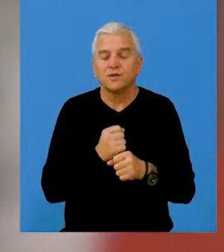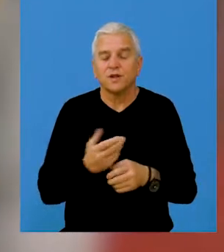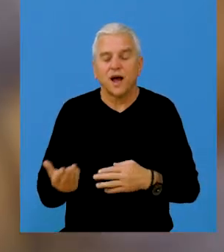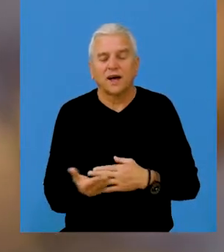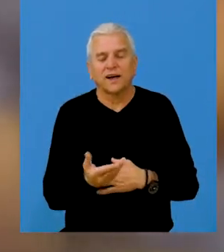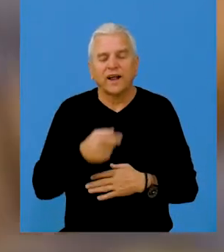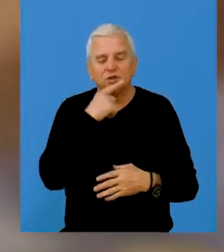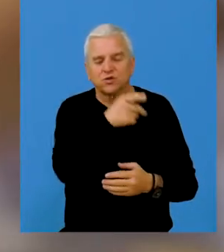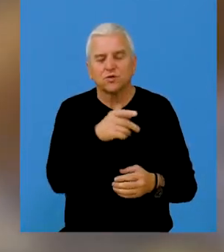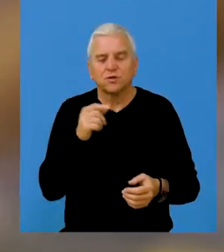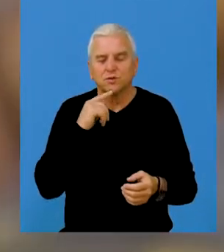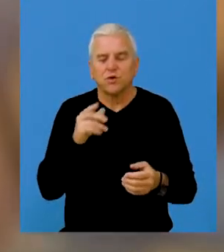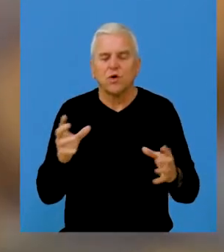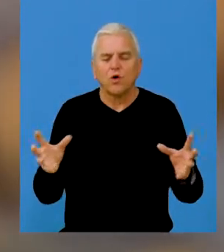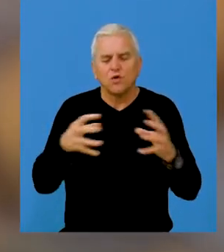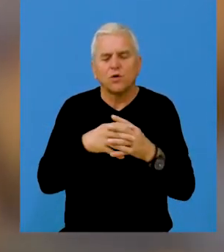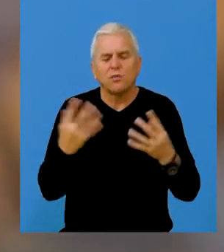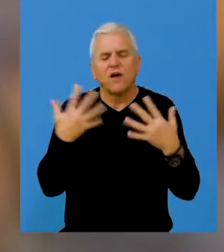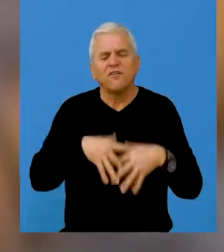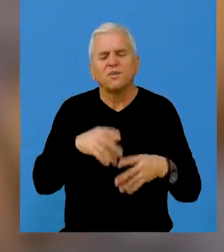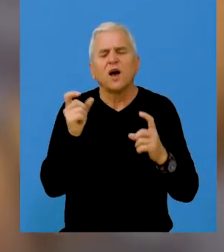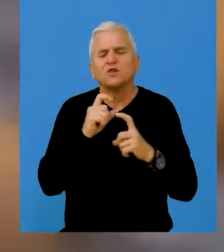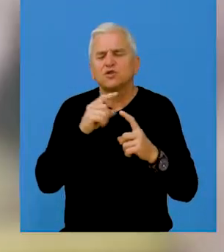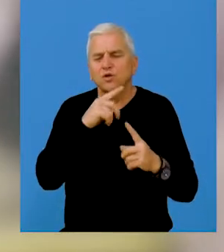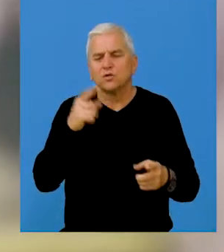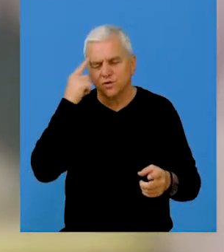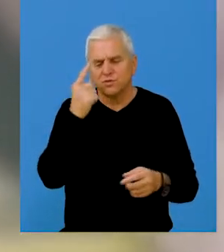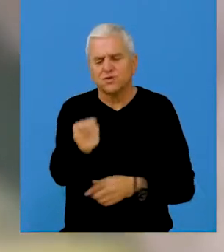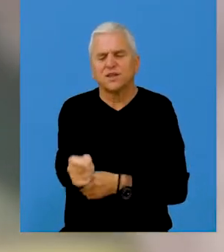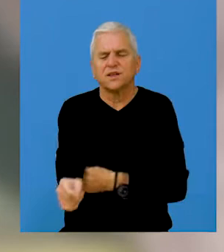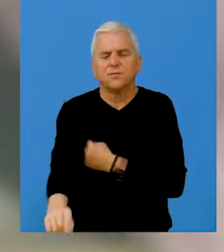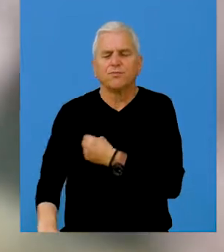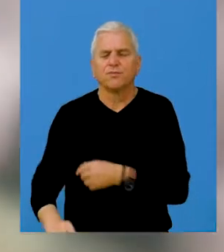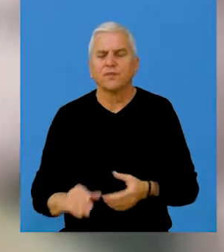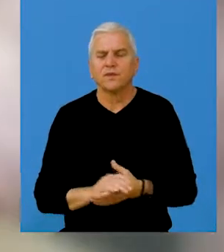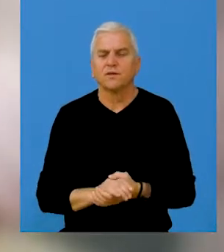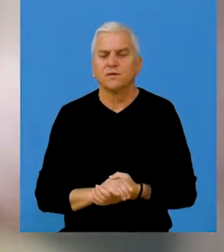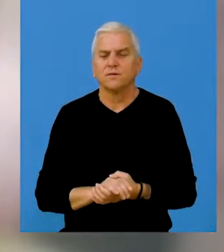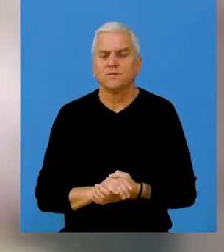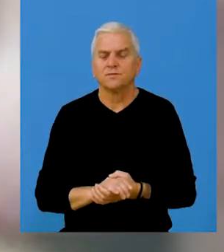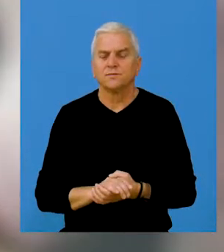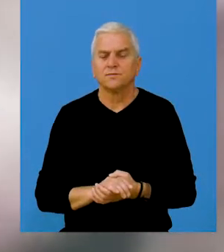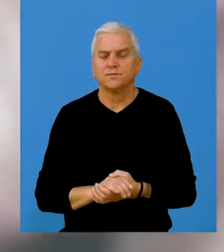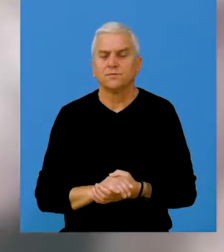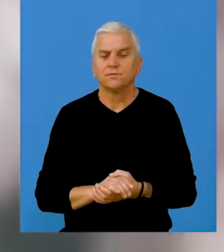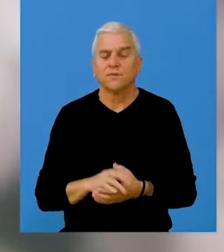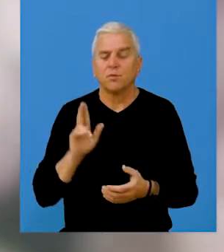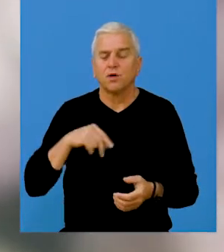Krenuo sam da radim kod njih u restoranu, to je bio restoran jedan u sklopu Sojere. Mnogi bečejci će to prepoznati.